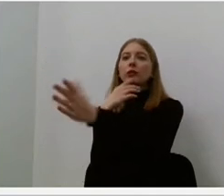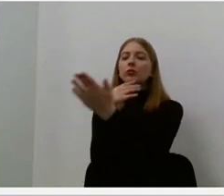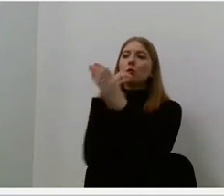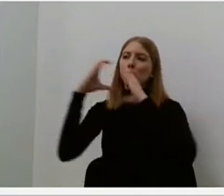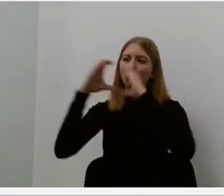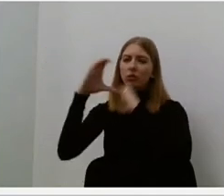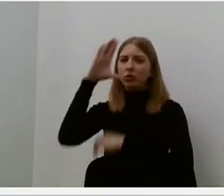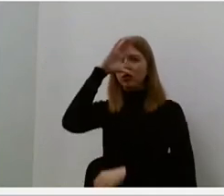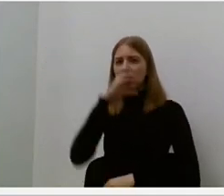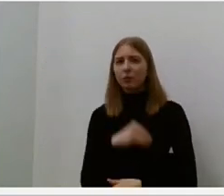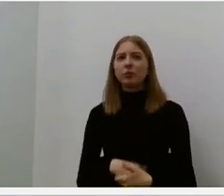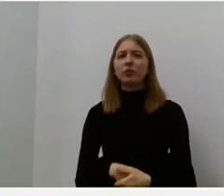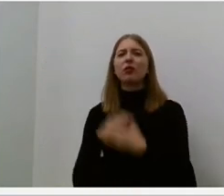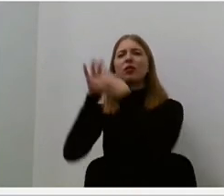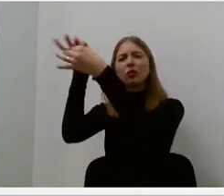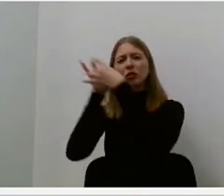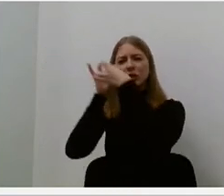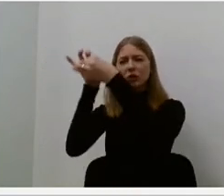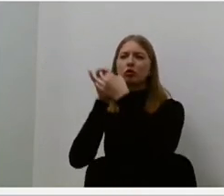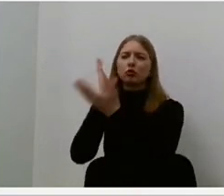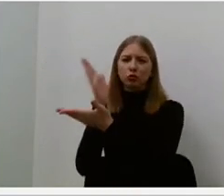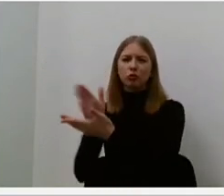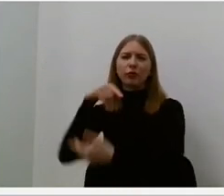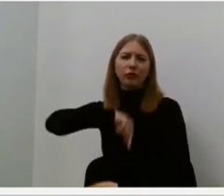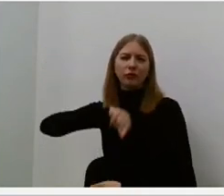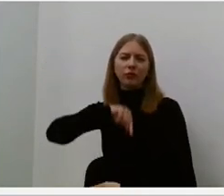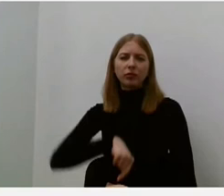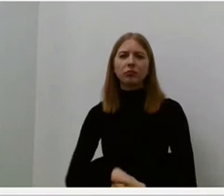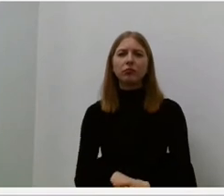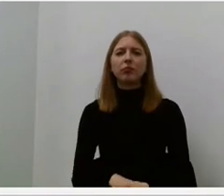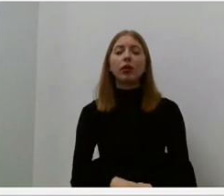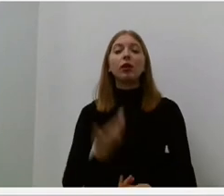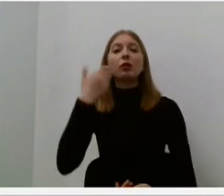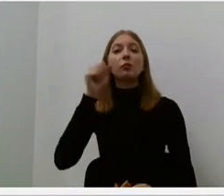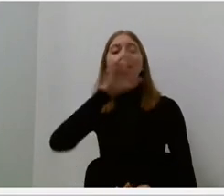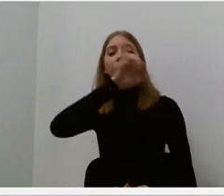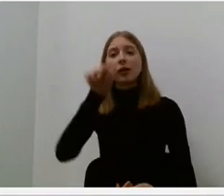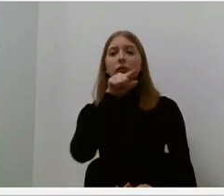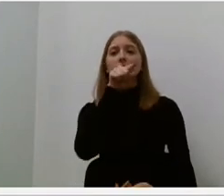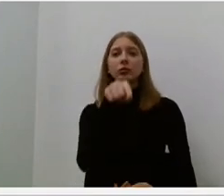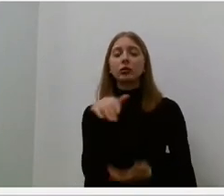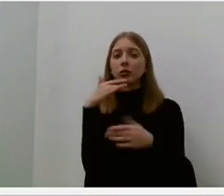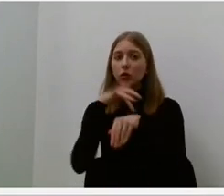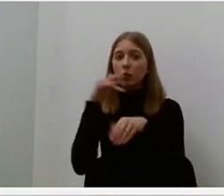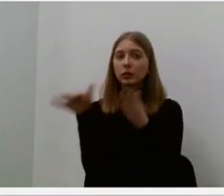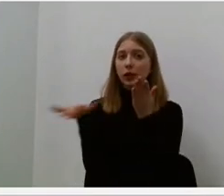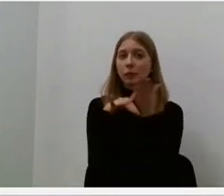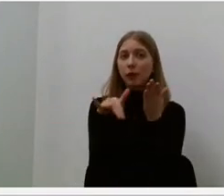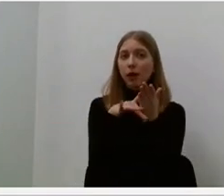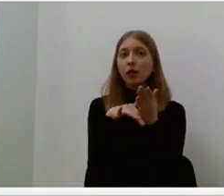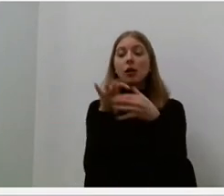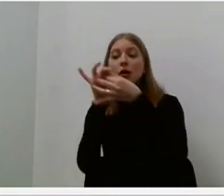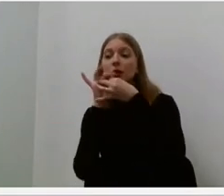Ryšė su mama. Marijai taip pat padėjo palaikyti daiktai, kuriuos jį